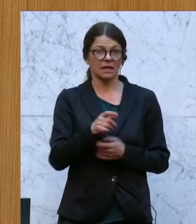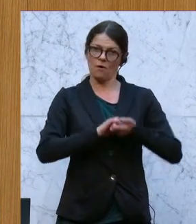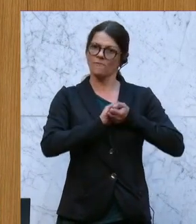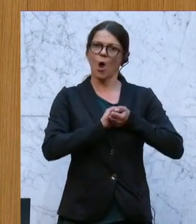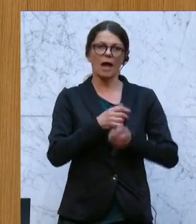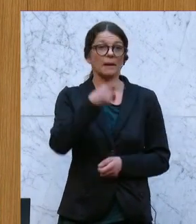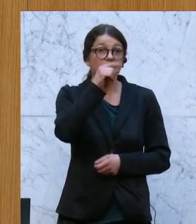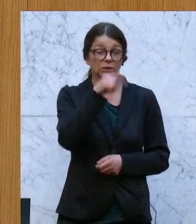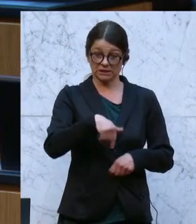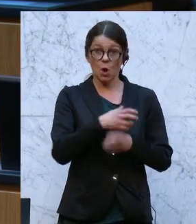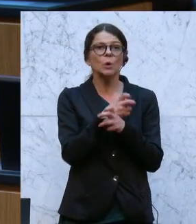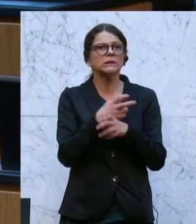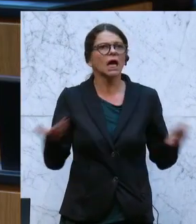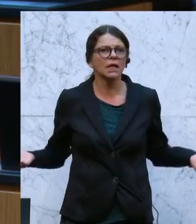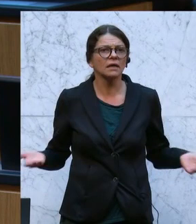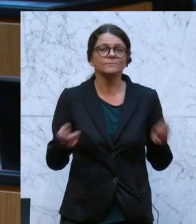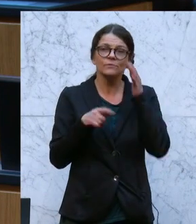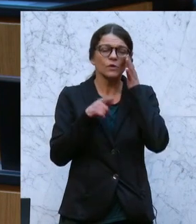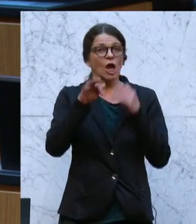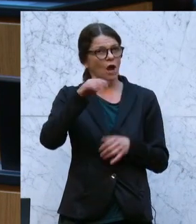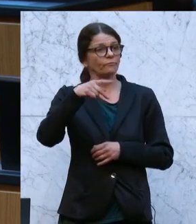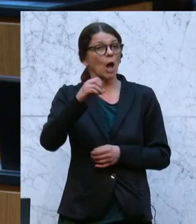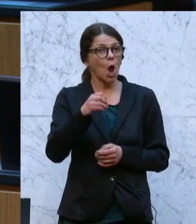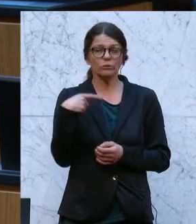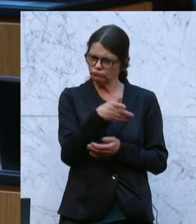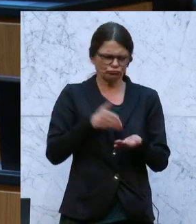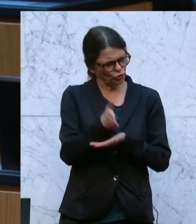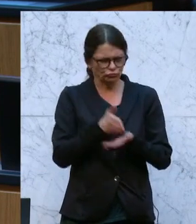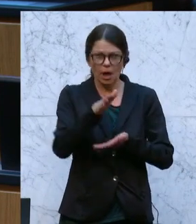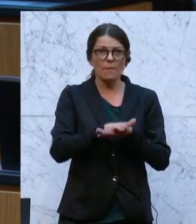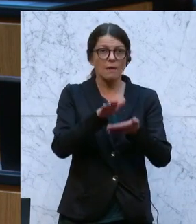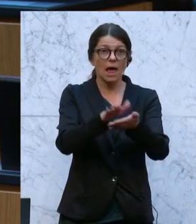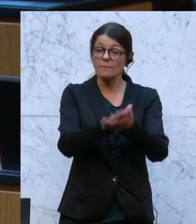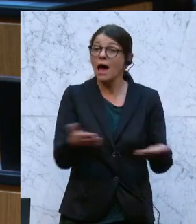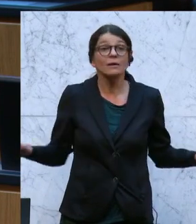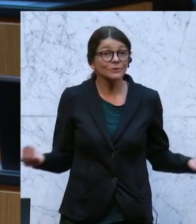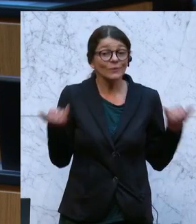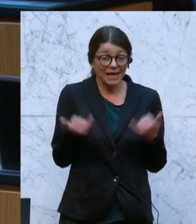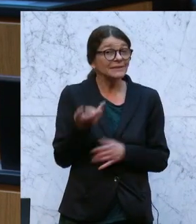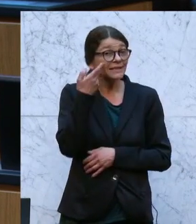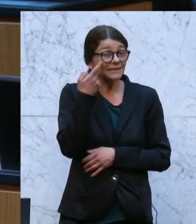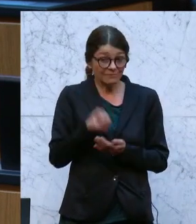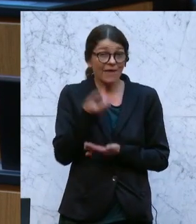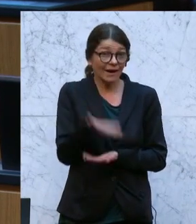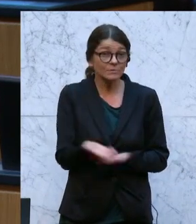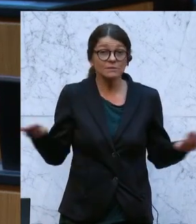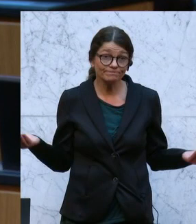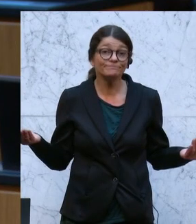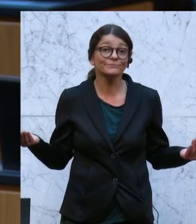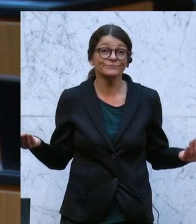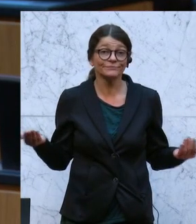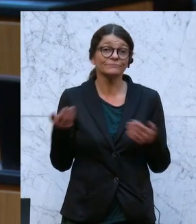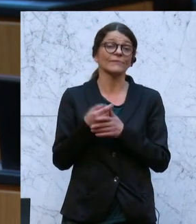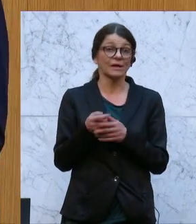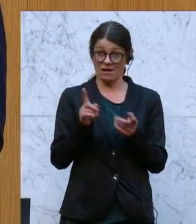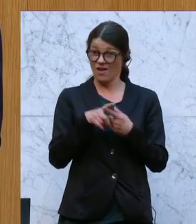Putins in Österreich. Und das hat die FPÖ konsequent so durchgehalten. Und wir sehen, wohin das geführt hat. Und